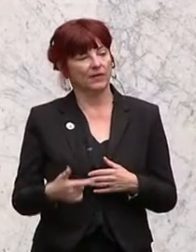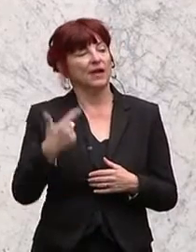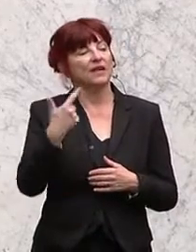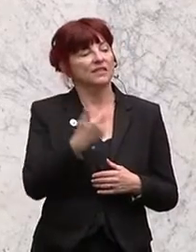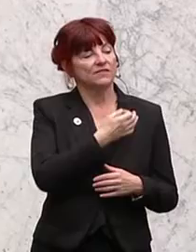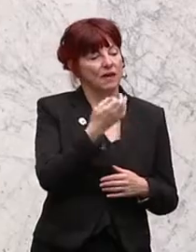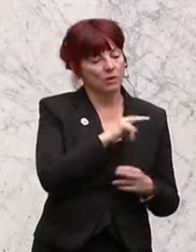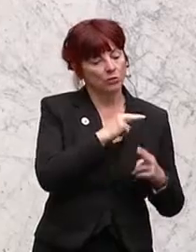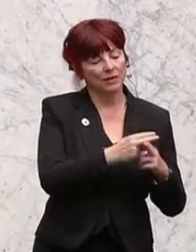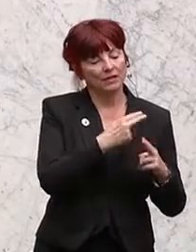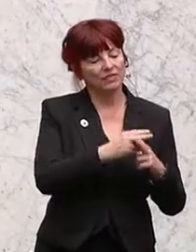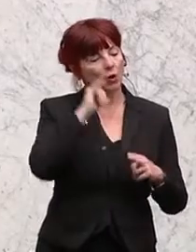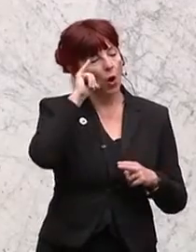der Hauptfrage, eine Minute bei der Zusatzfrage.